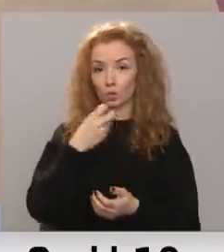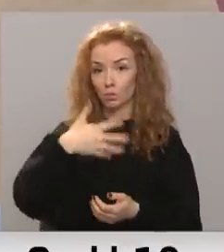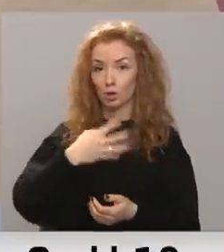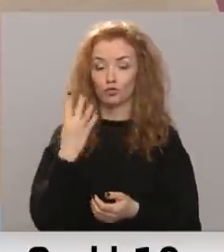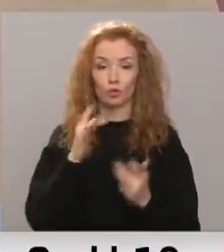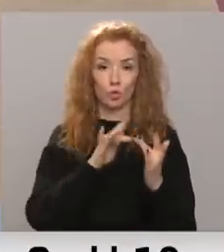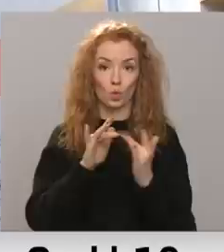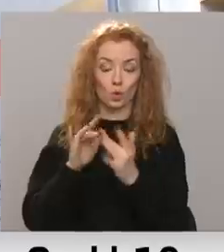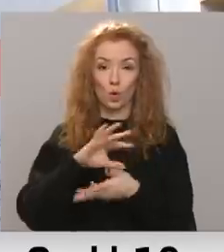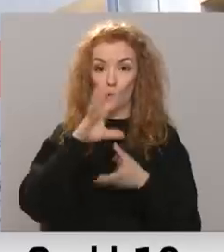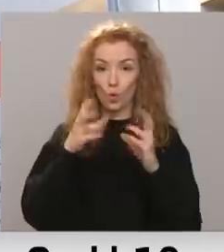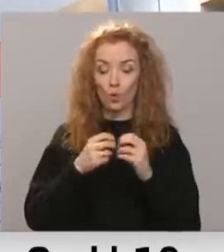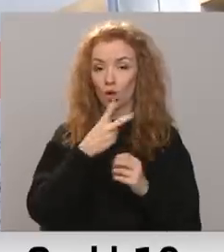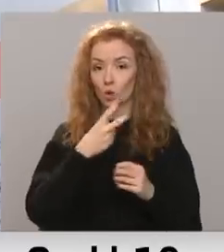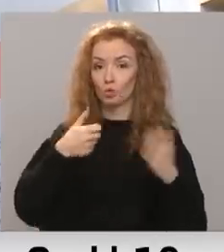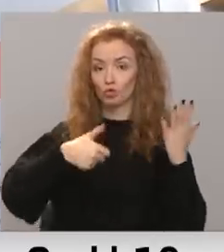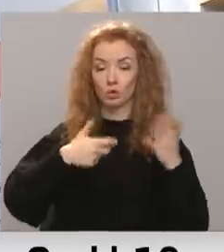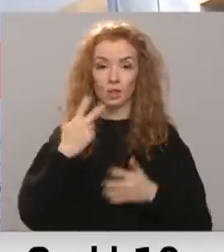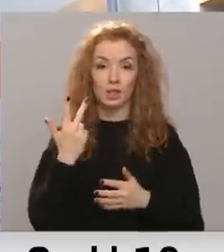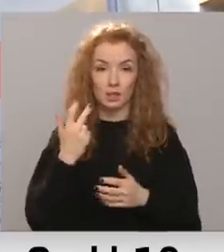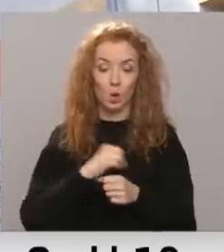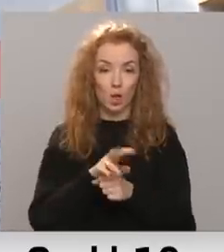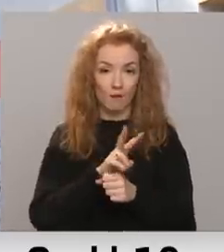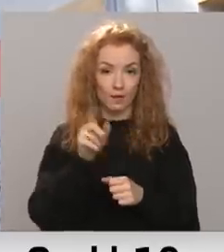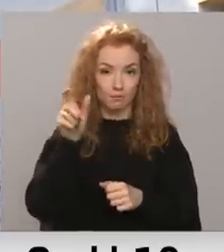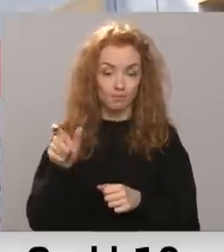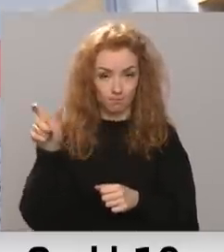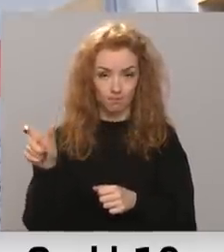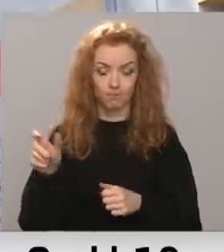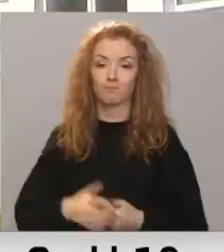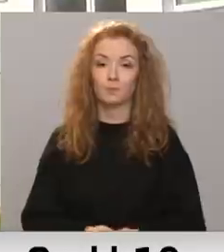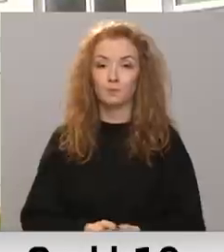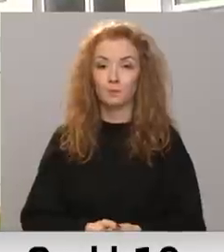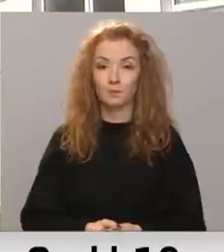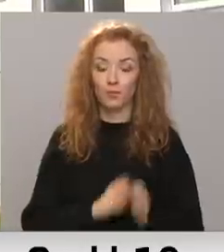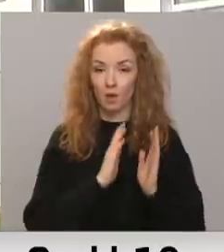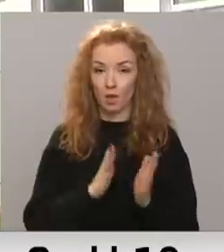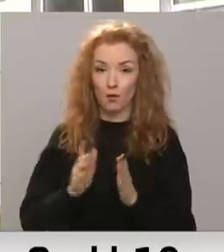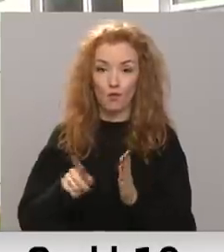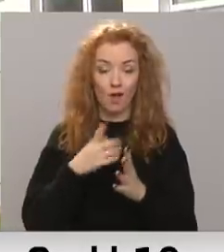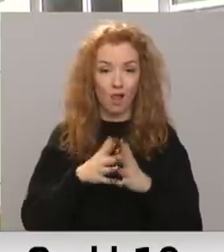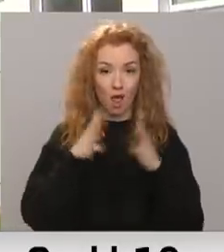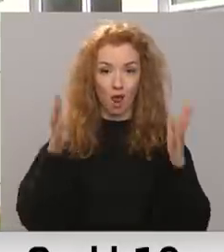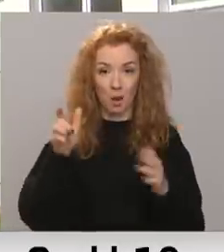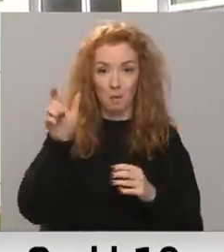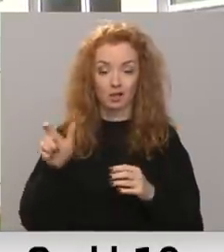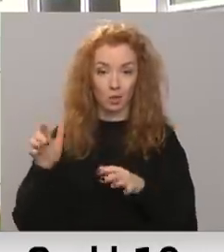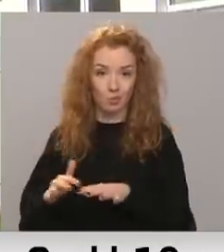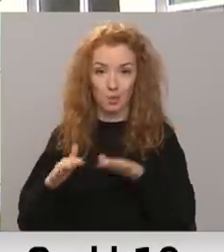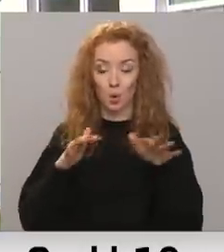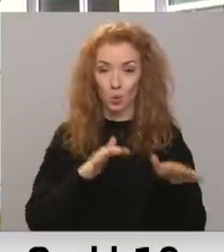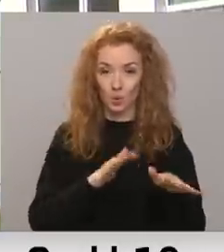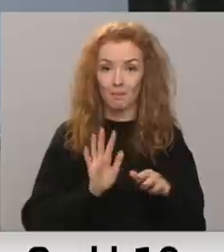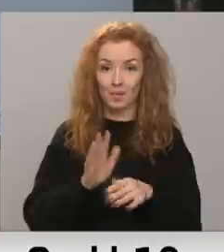gulds vietas, nu kopumā 273 koja slimniekiem atvēlētājām. Gatavojoties vēl lielākām pacientu pieplūdumam,